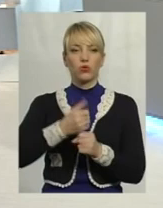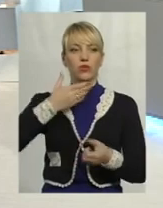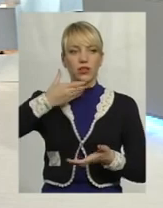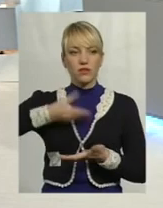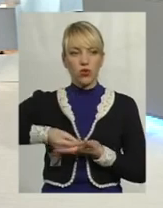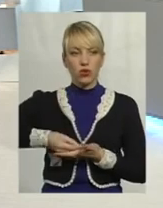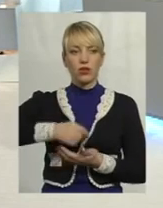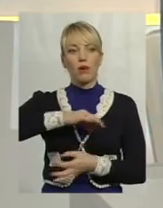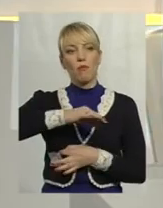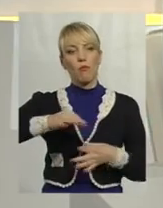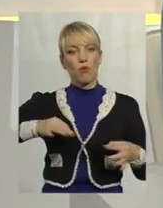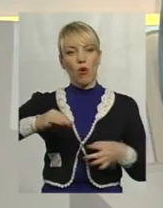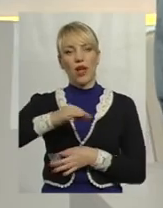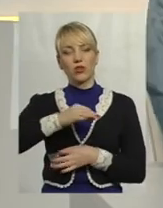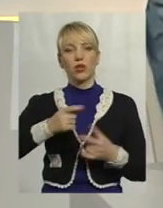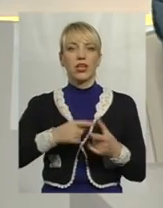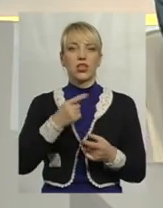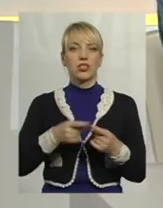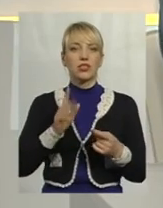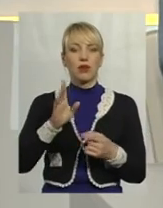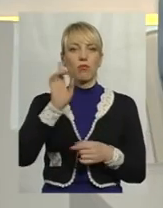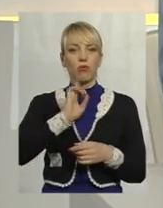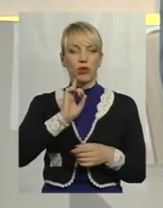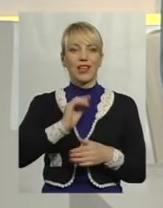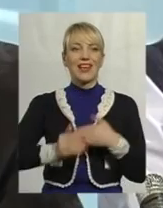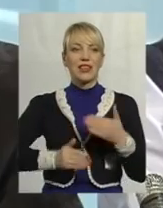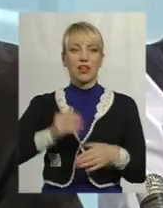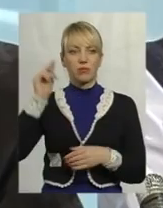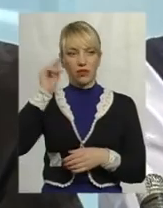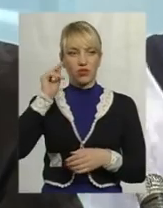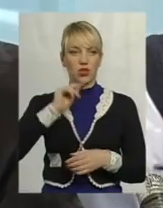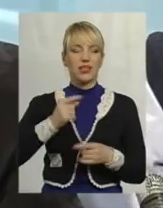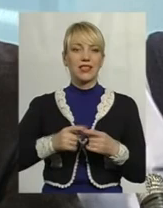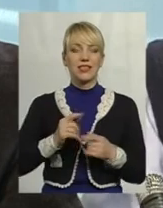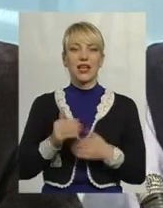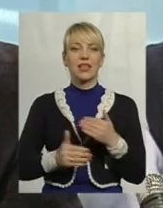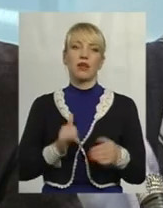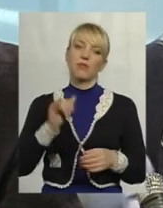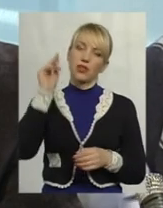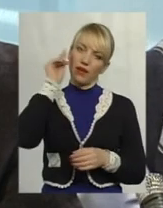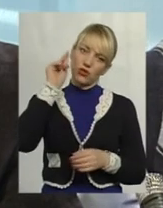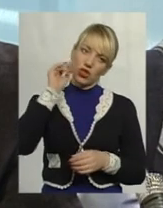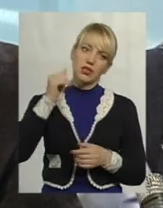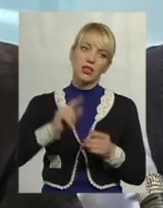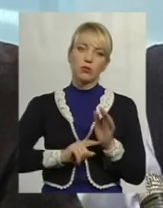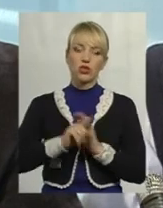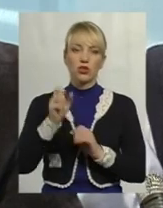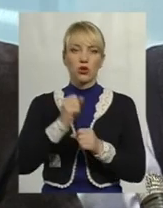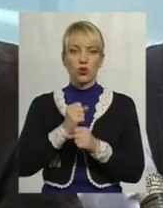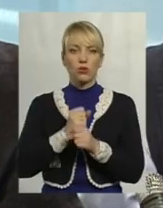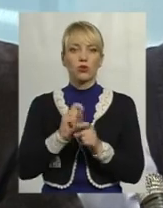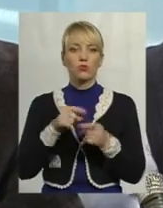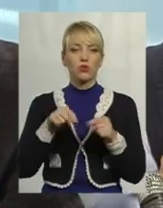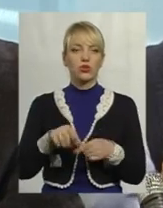проєктом? Чи це поки що ще етап навчання? Це етап і навчання, і розпочата робота, тому що тут є